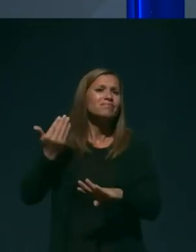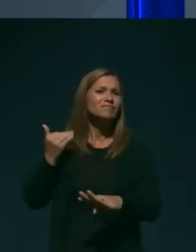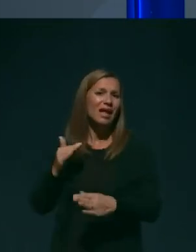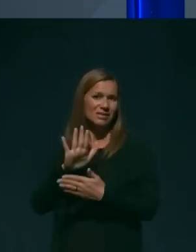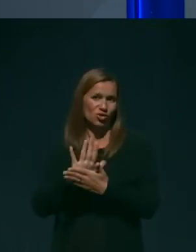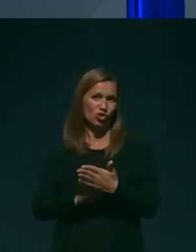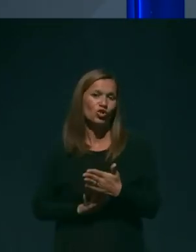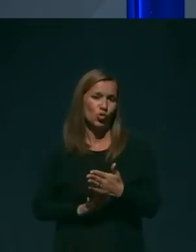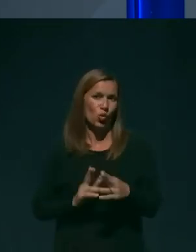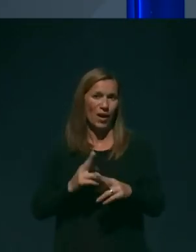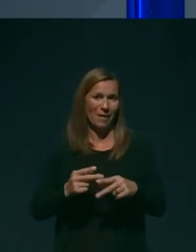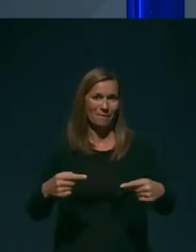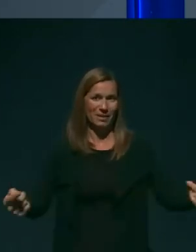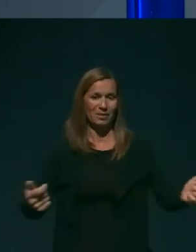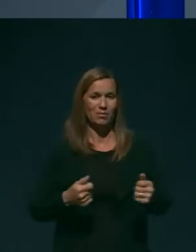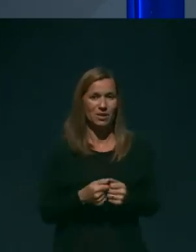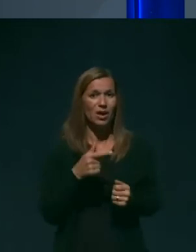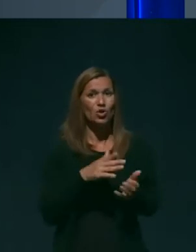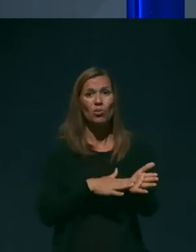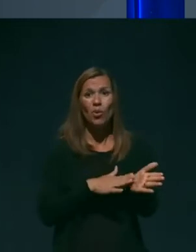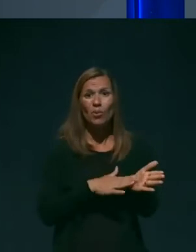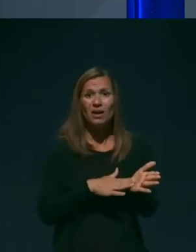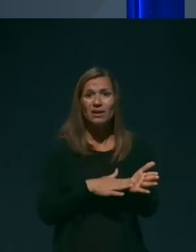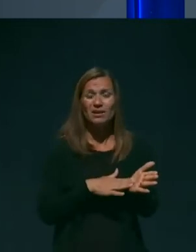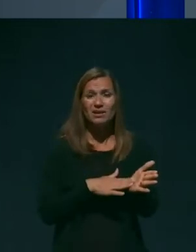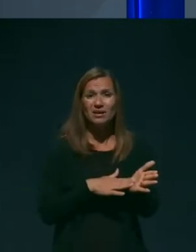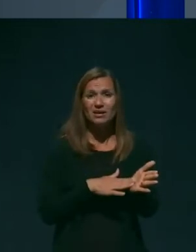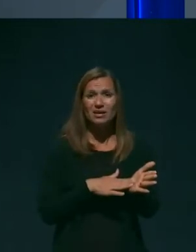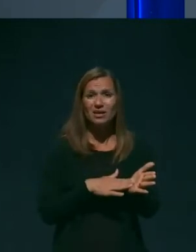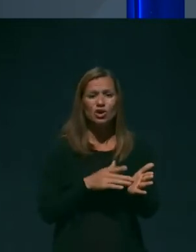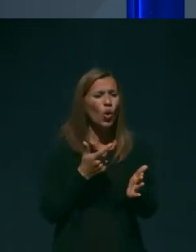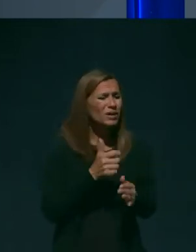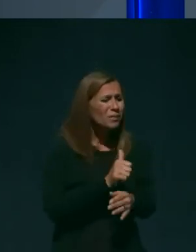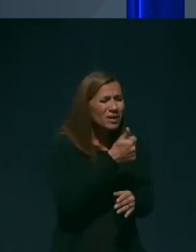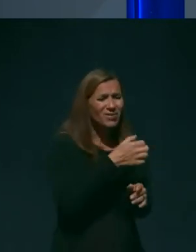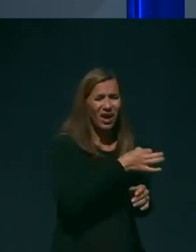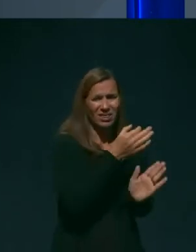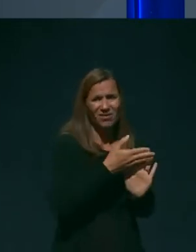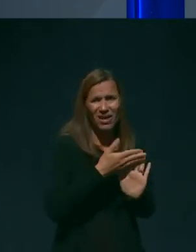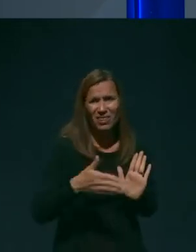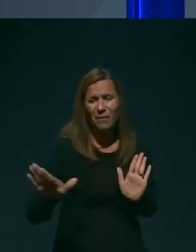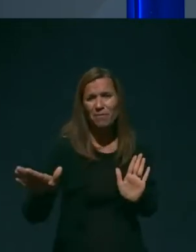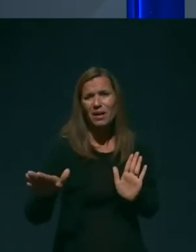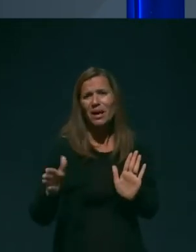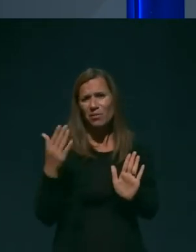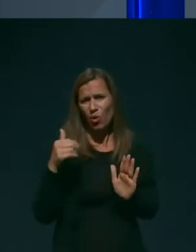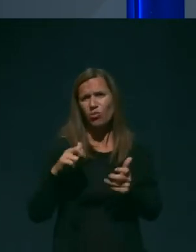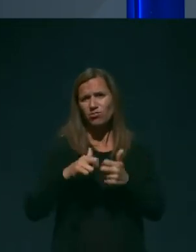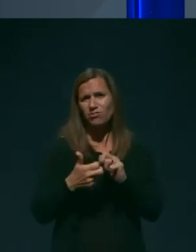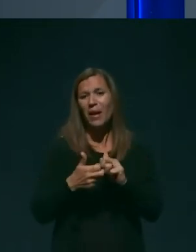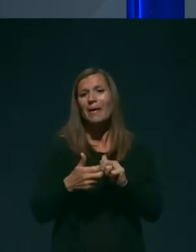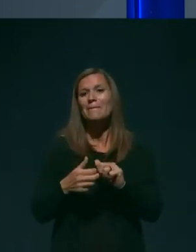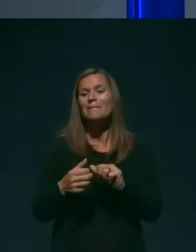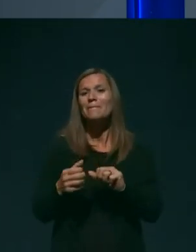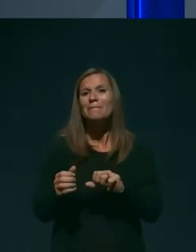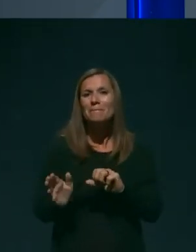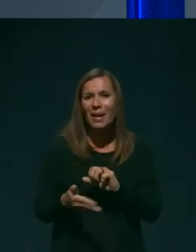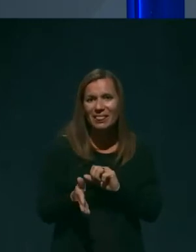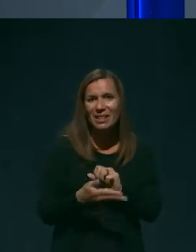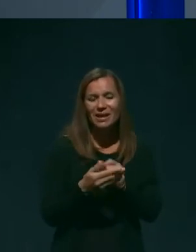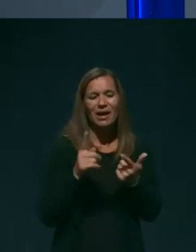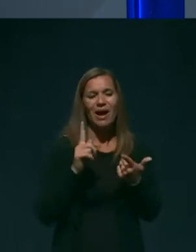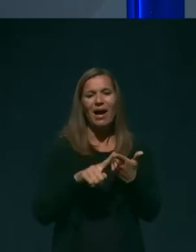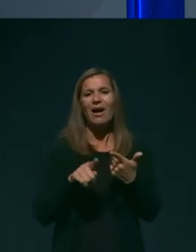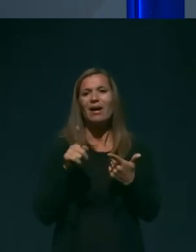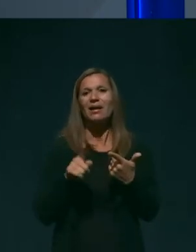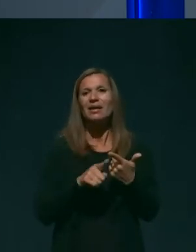prvega dne smo imeli problem z okužbami v domu starejših občanov v Metliki in znotraj prvega